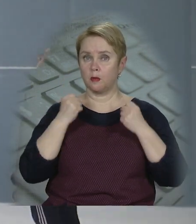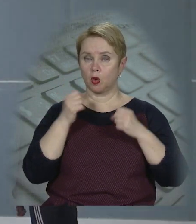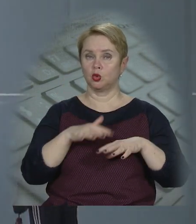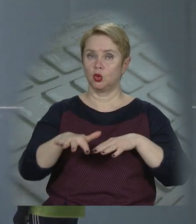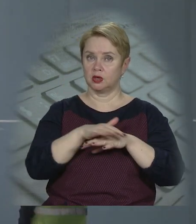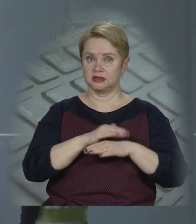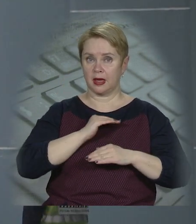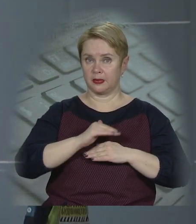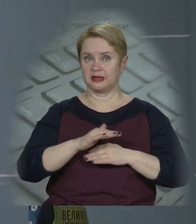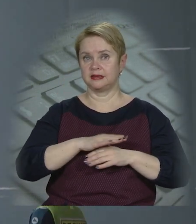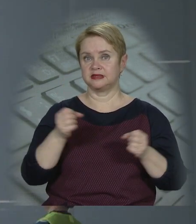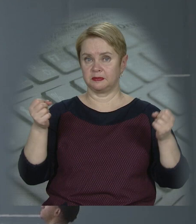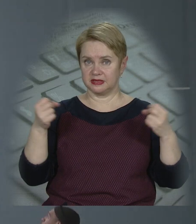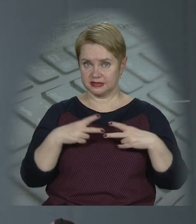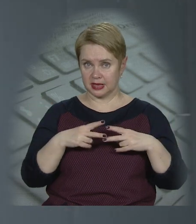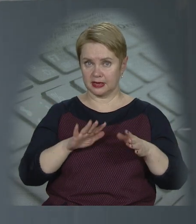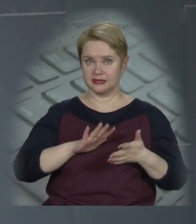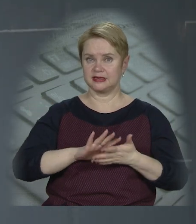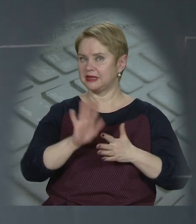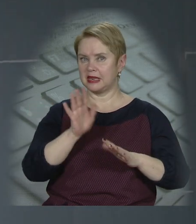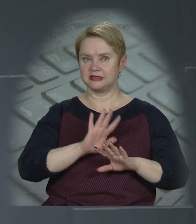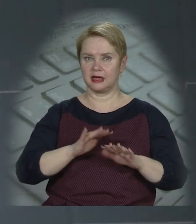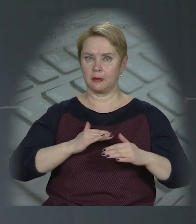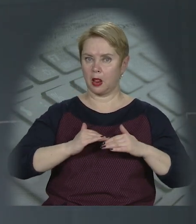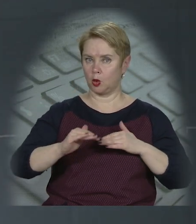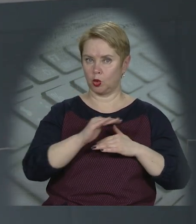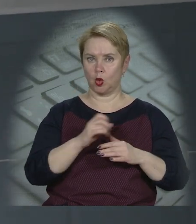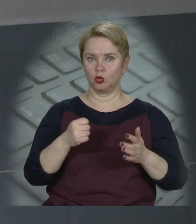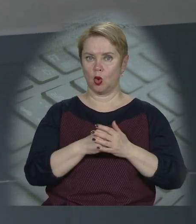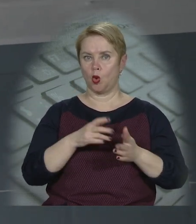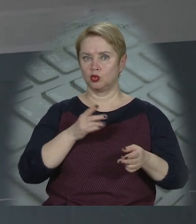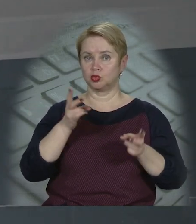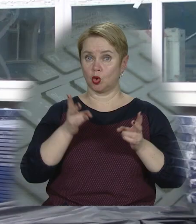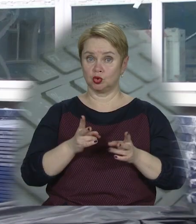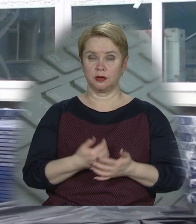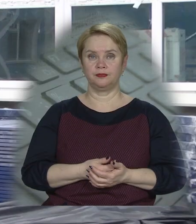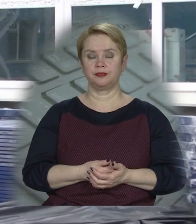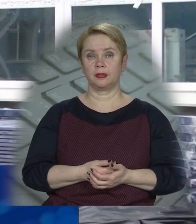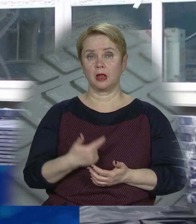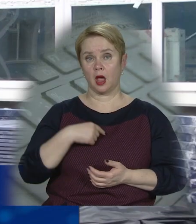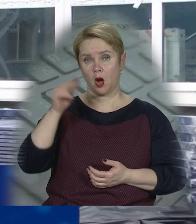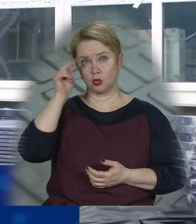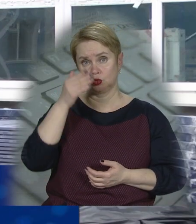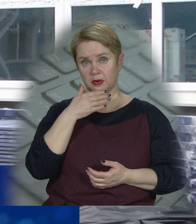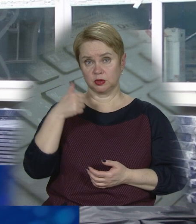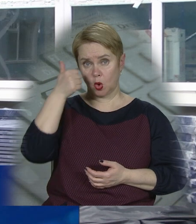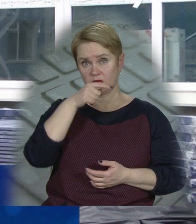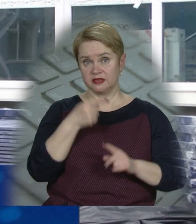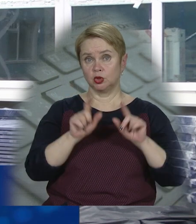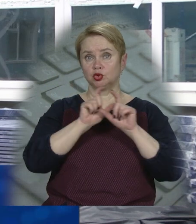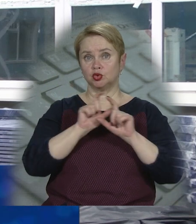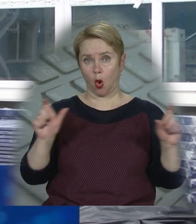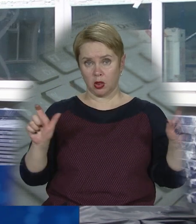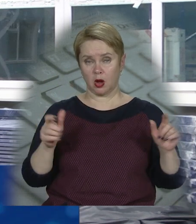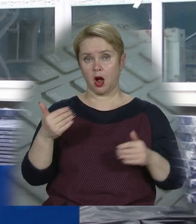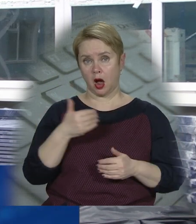спортивну залу. Підлогу застелять спеціальним нислизьким ліноліумом, стійким до ушкоджень. Я учуся послідній год в цій